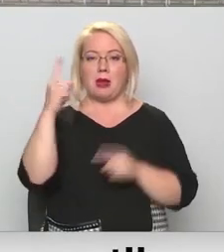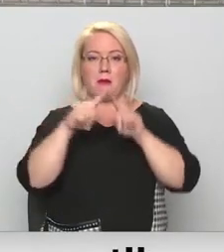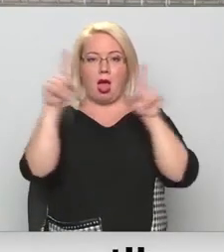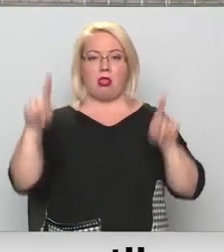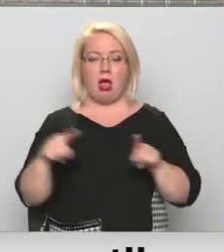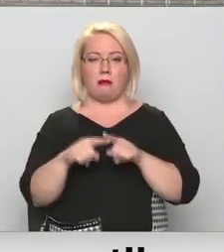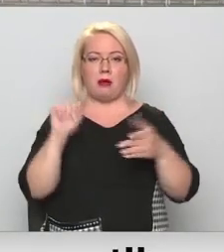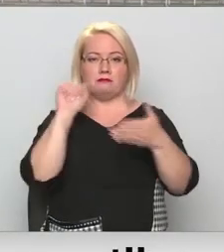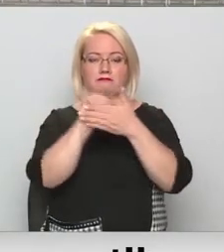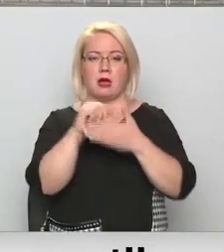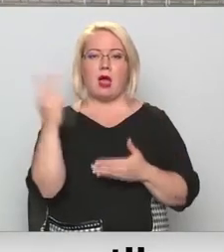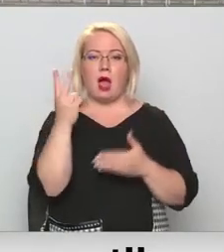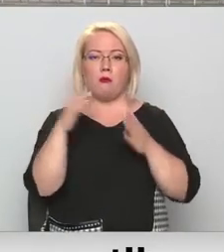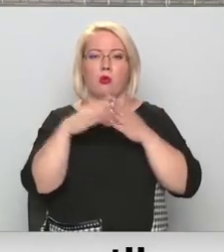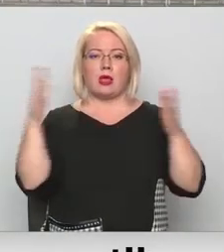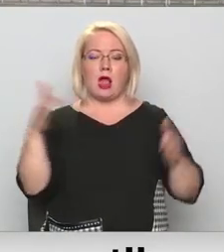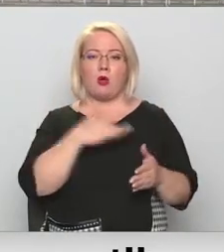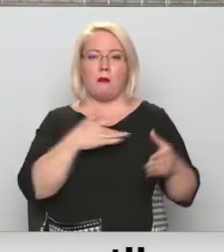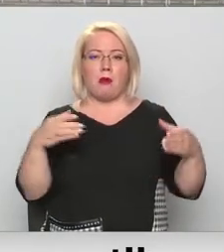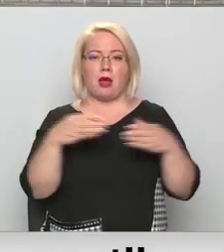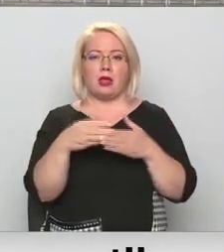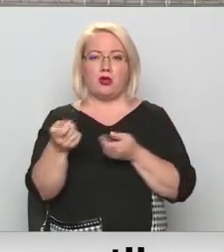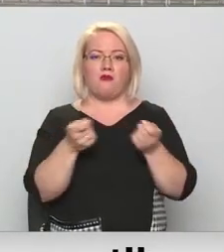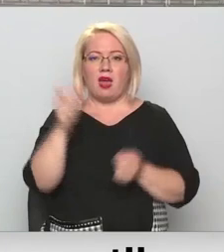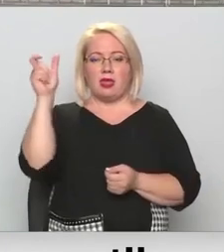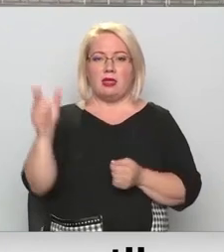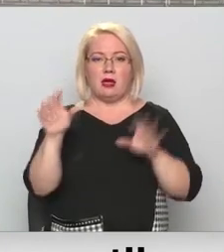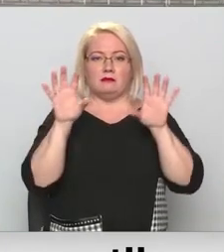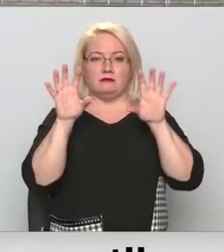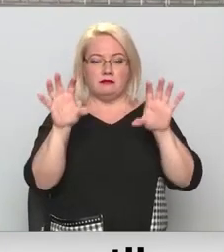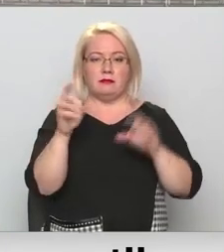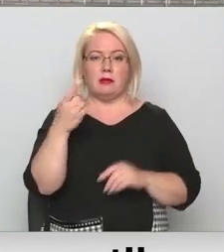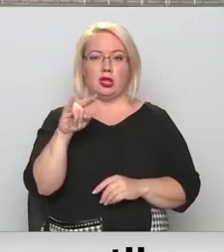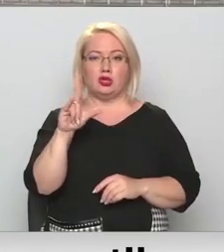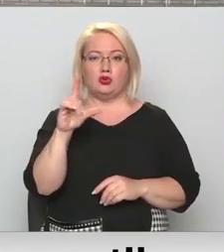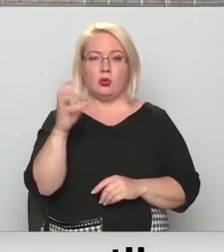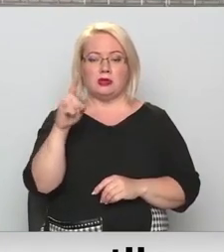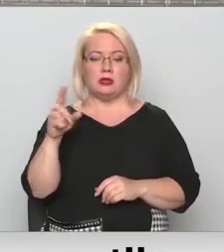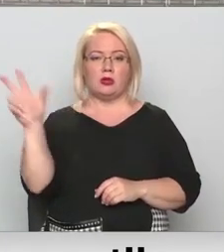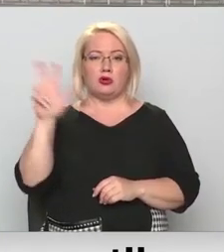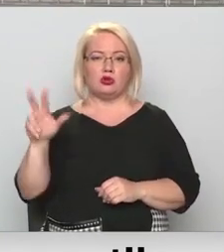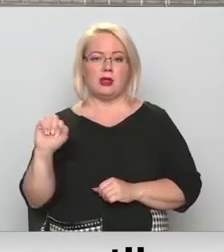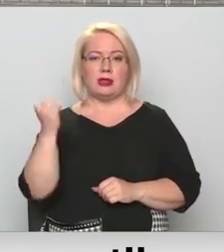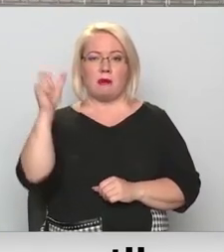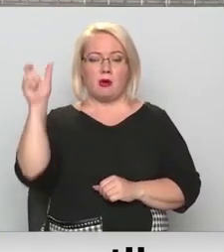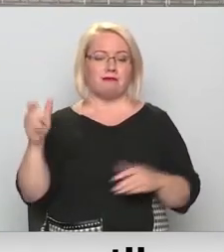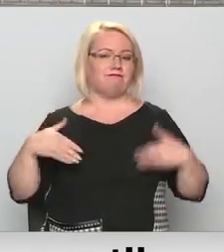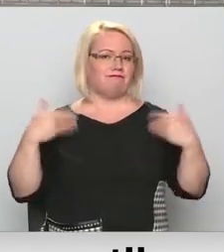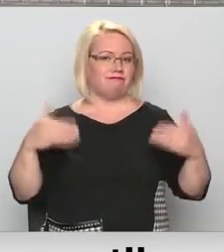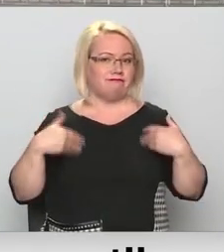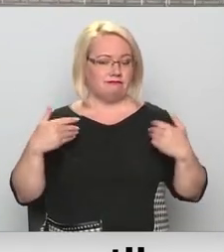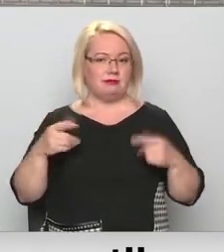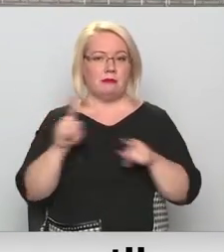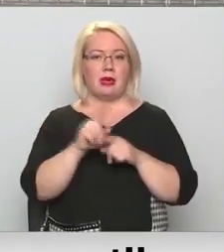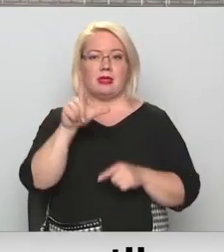labs ir uzlikusi ābu lielāko partiju vadītāju bildes, bet Olaf Šulc no sociāla demokrātiem ir priecīgs. Savukārt,